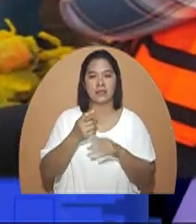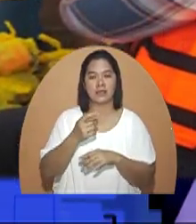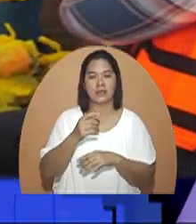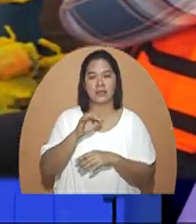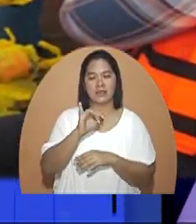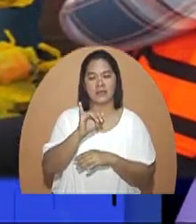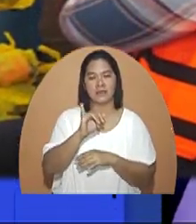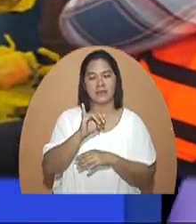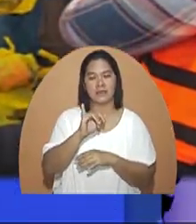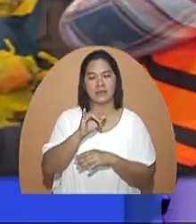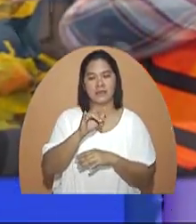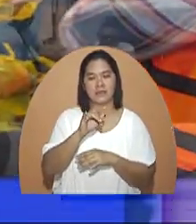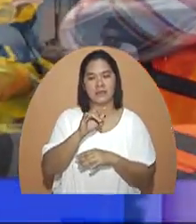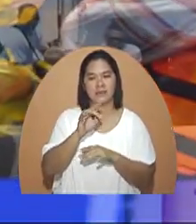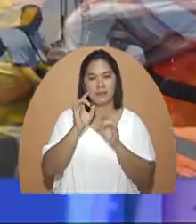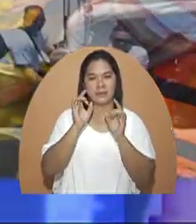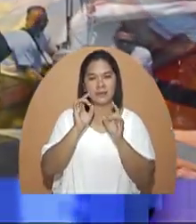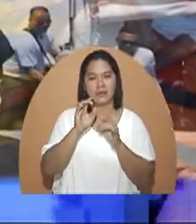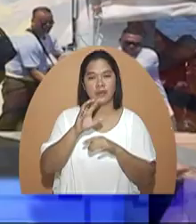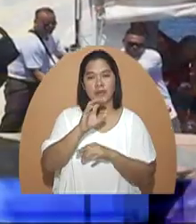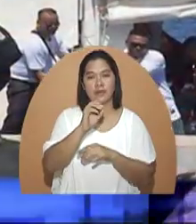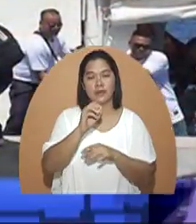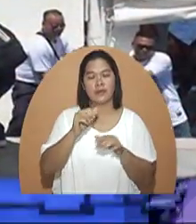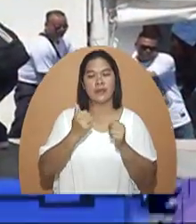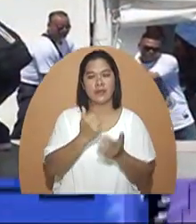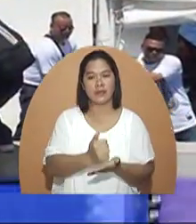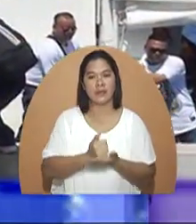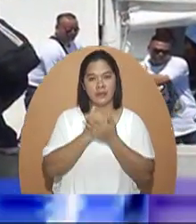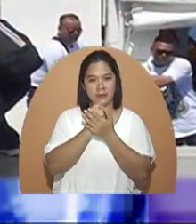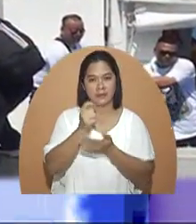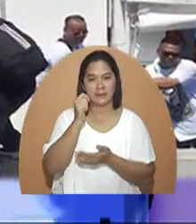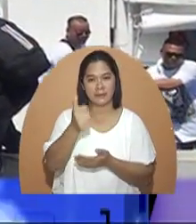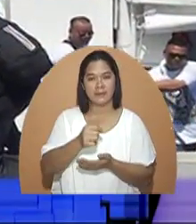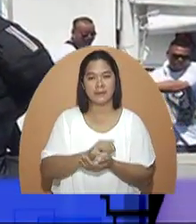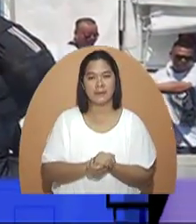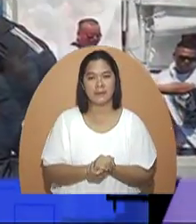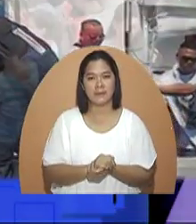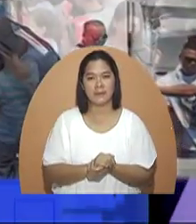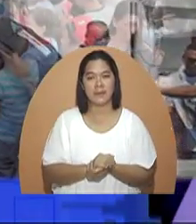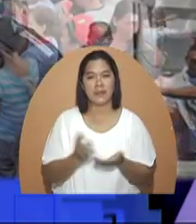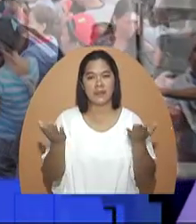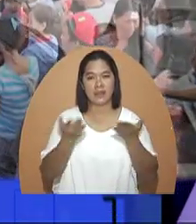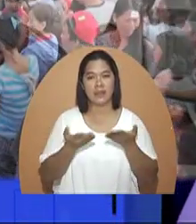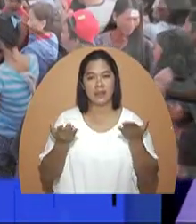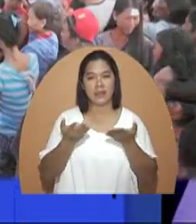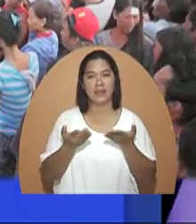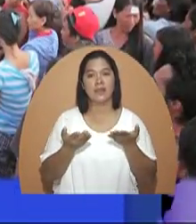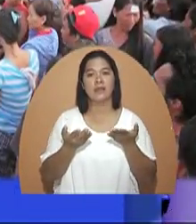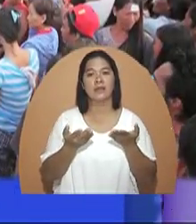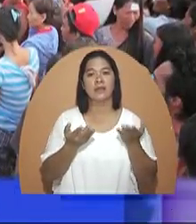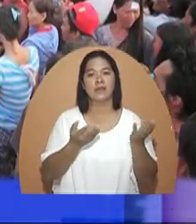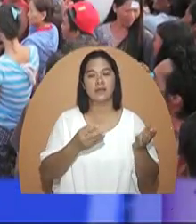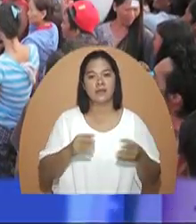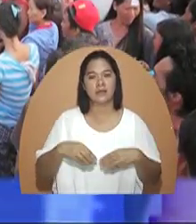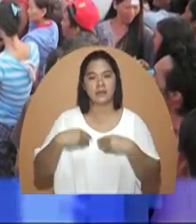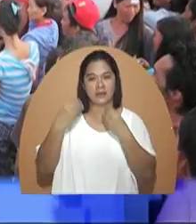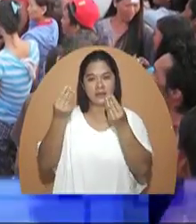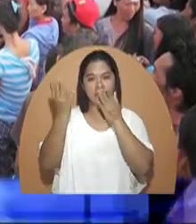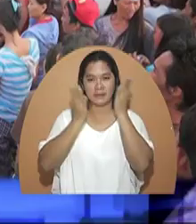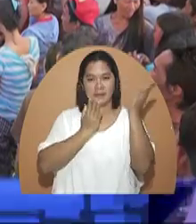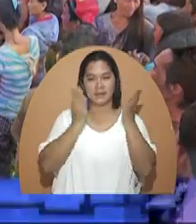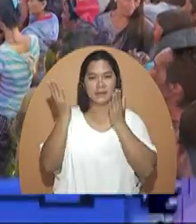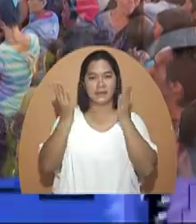Immediate Disaster Response o Operation Tulong Express. Dito na'y pararating ang